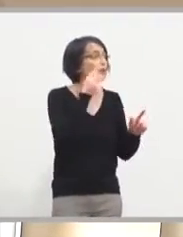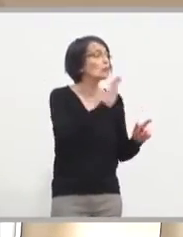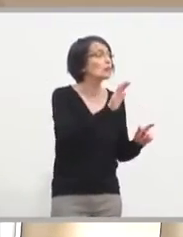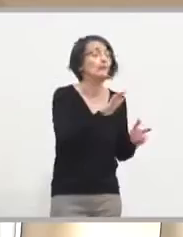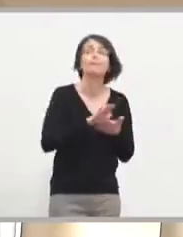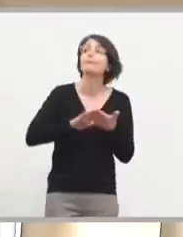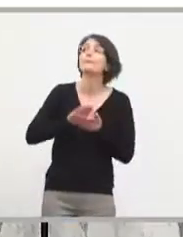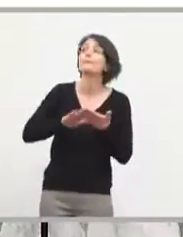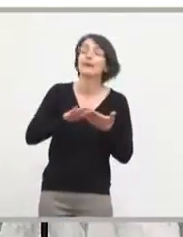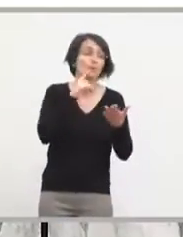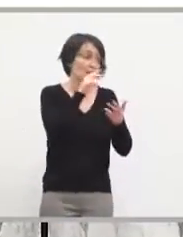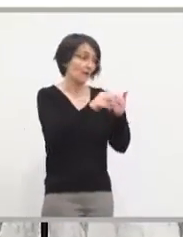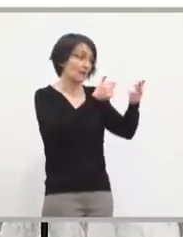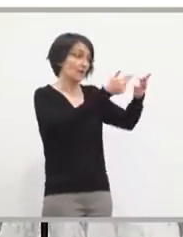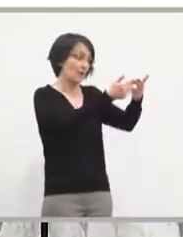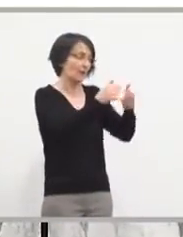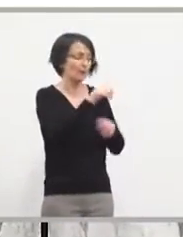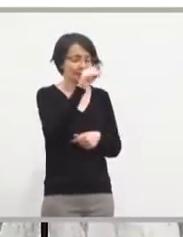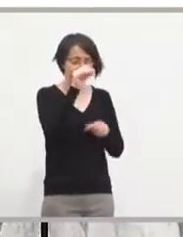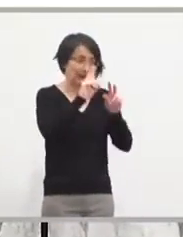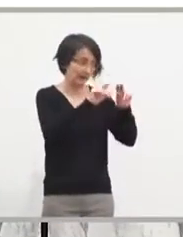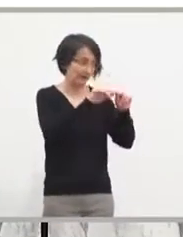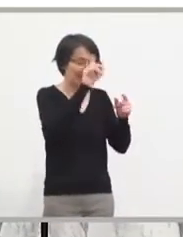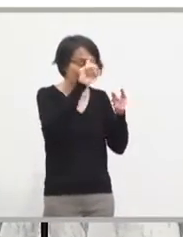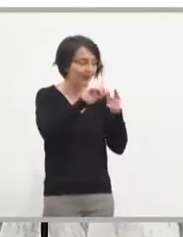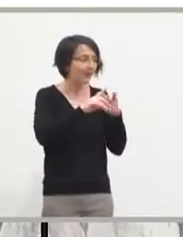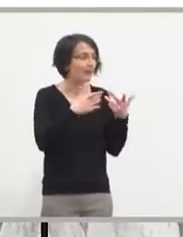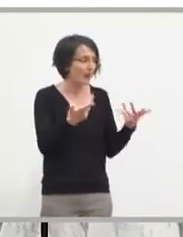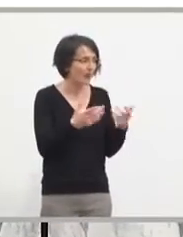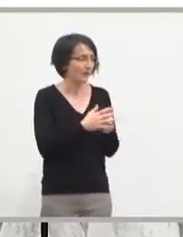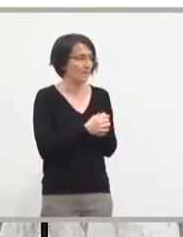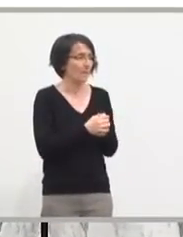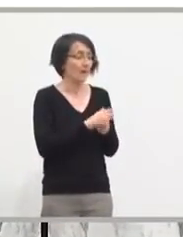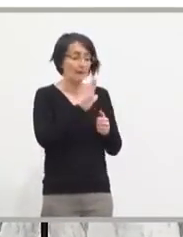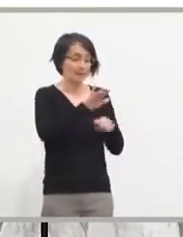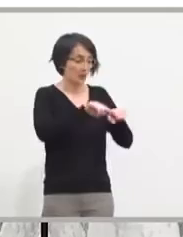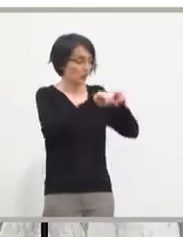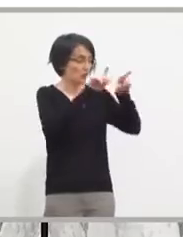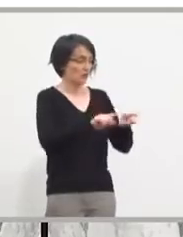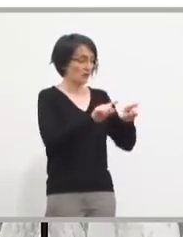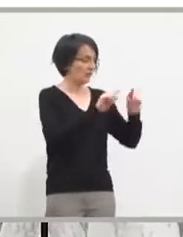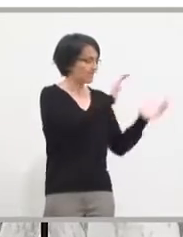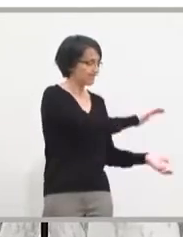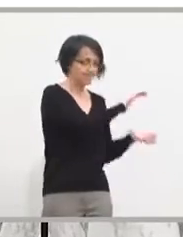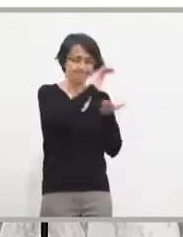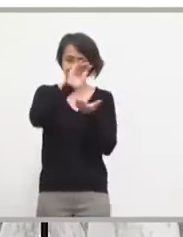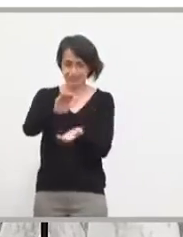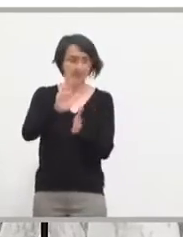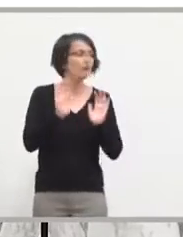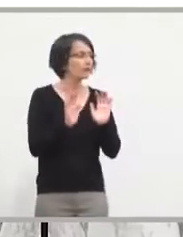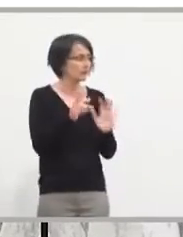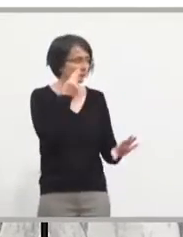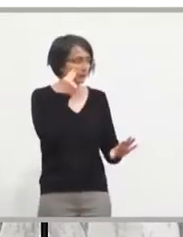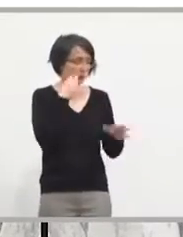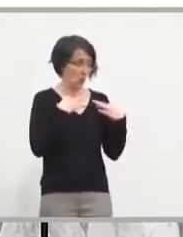pour vous répondre, en principe, les transferts se font, selon le principe de la neutralité budgétaire, c'est-à-dire que c'est financé,